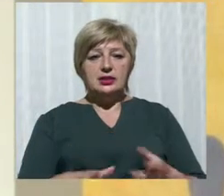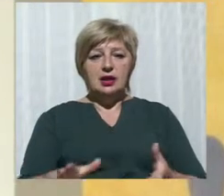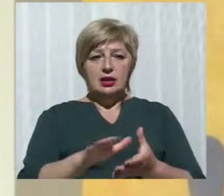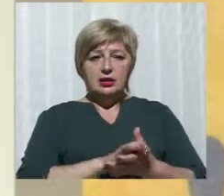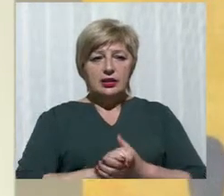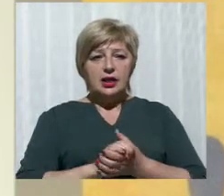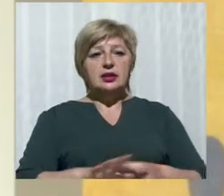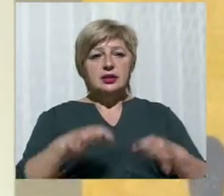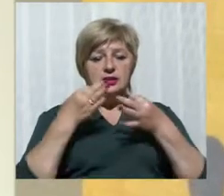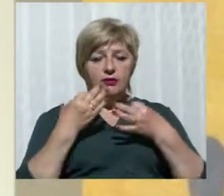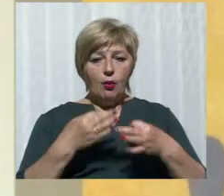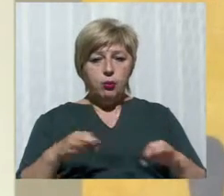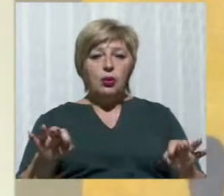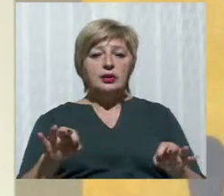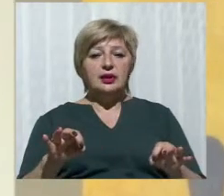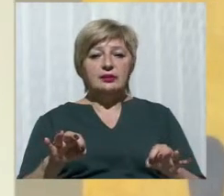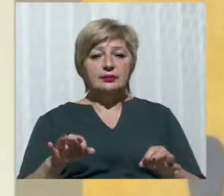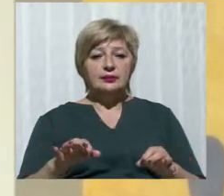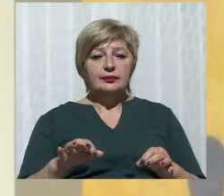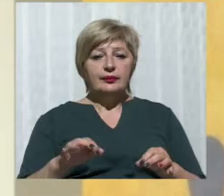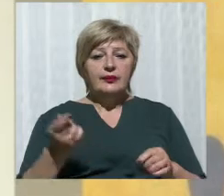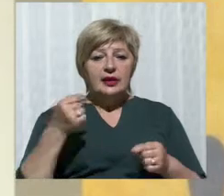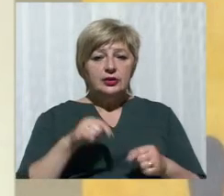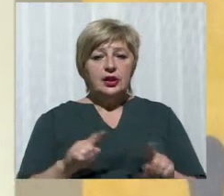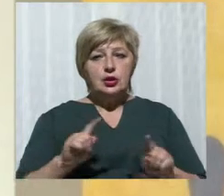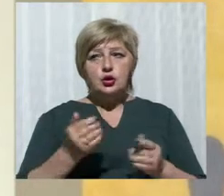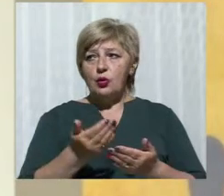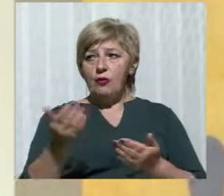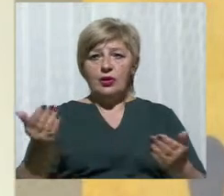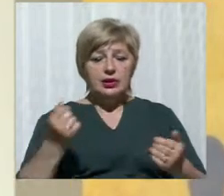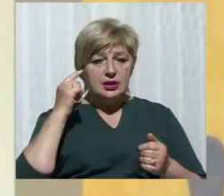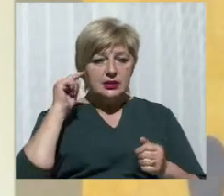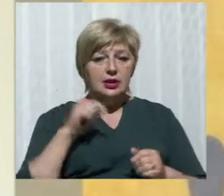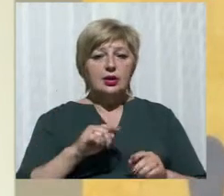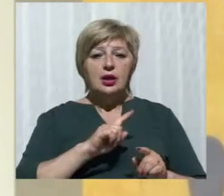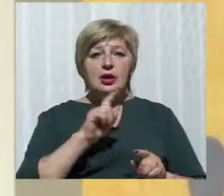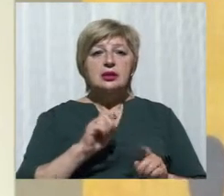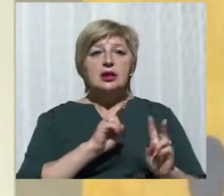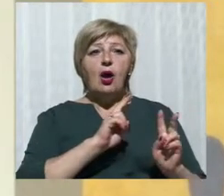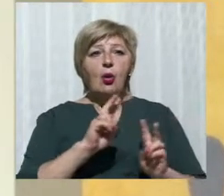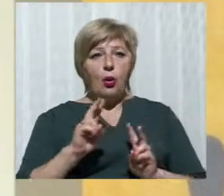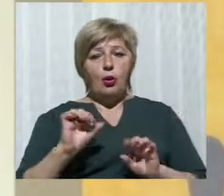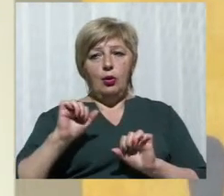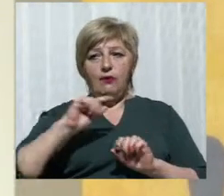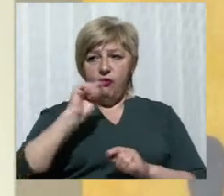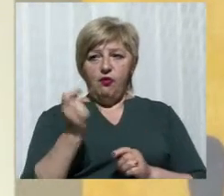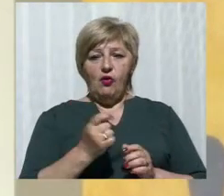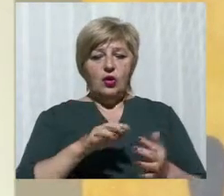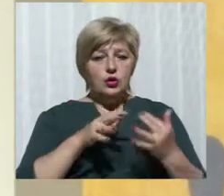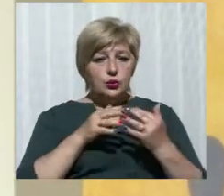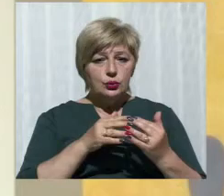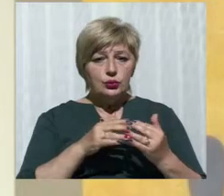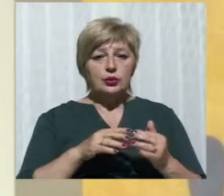свобода, це те, що вони знають, за кого вони воюють, до кого вони повертаються,